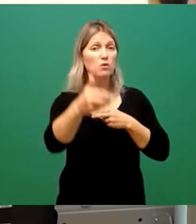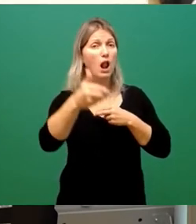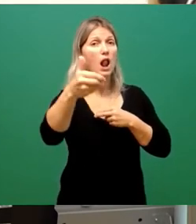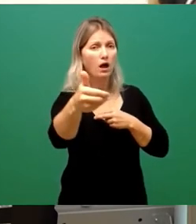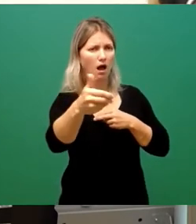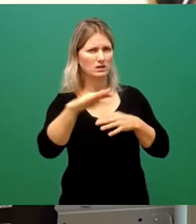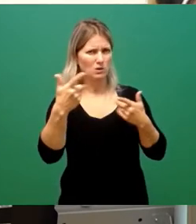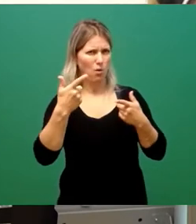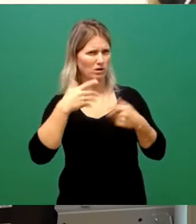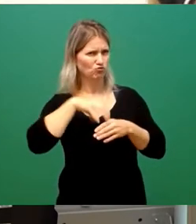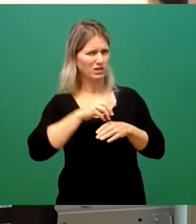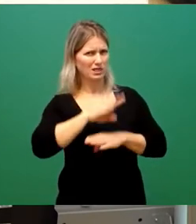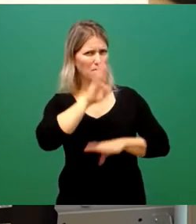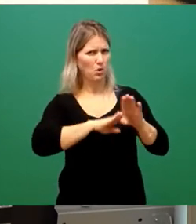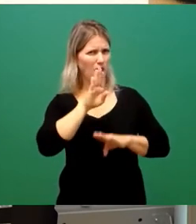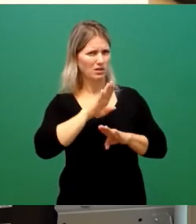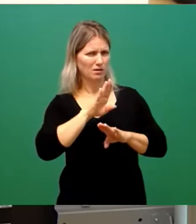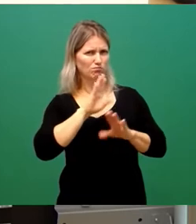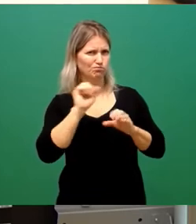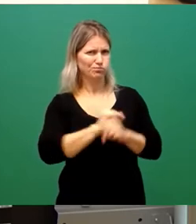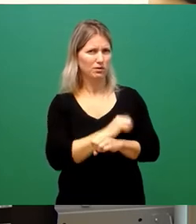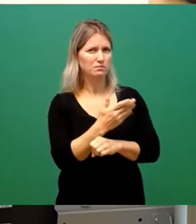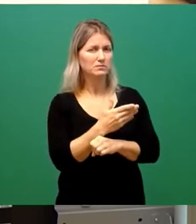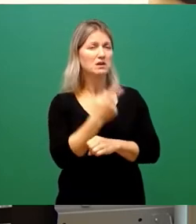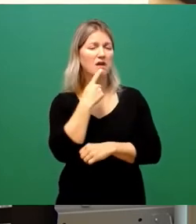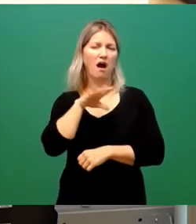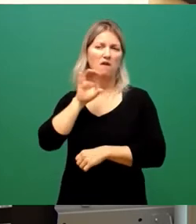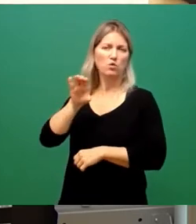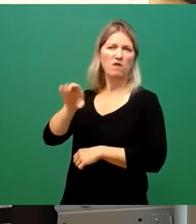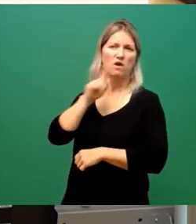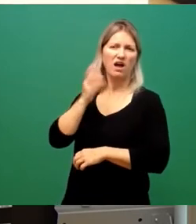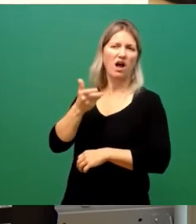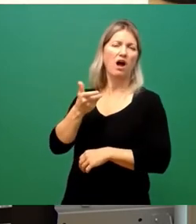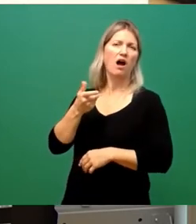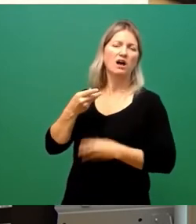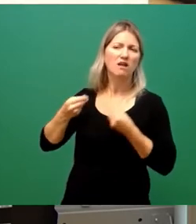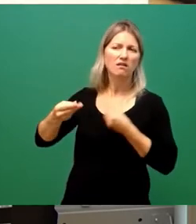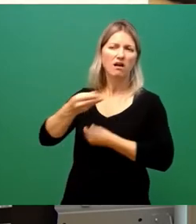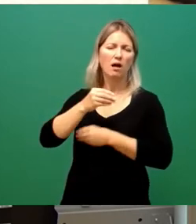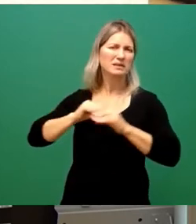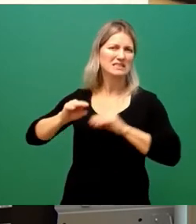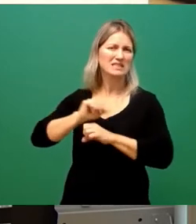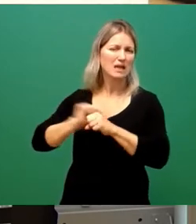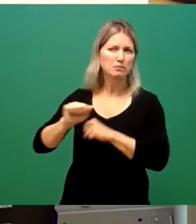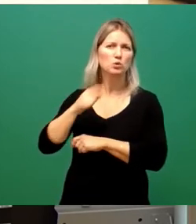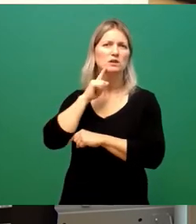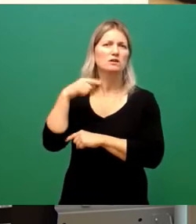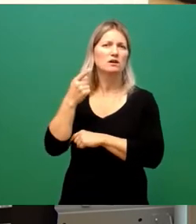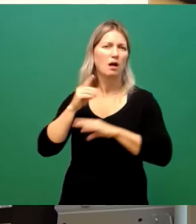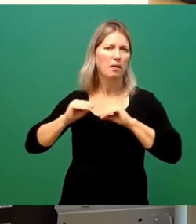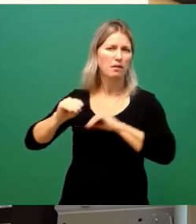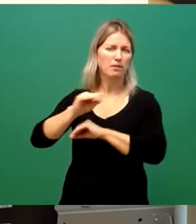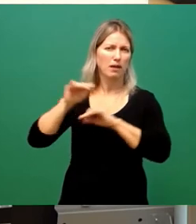Er wirft dem Stadtrat vor, alles Mögliche zu verzögern und zu reden. Es ist aber nicht Sache dieses Stadtrates, dass die Stadtbahn 20, 10,